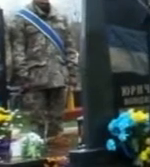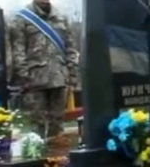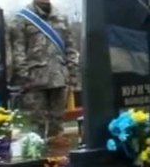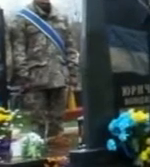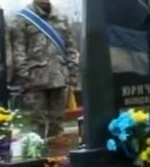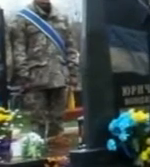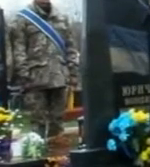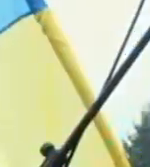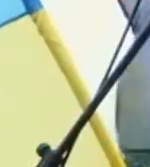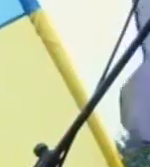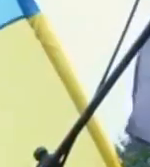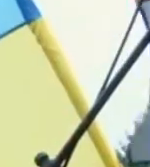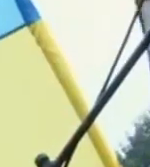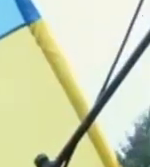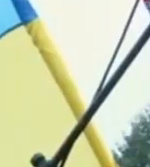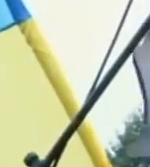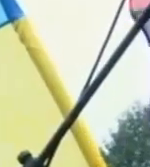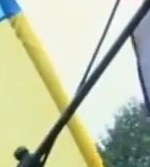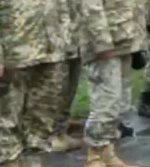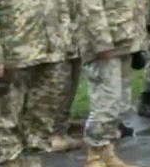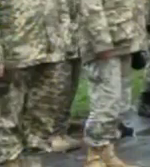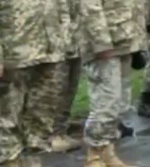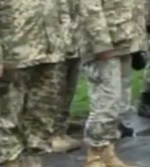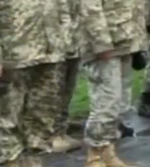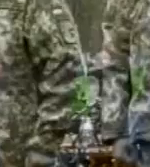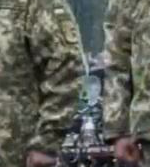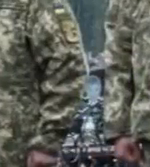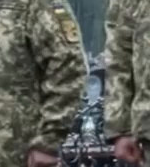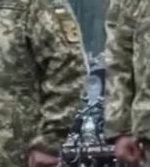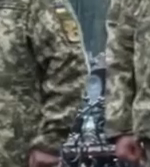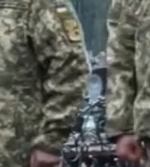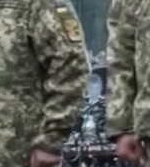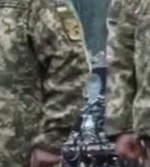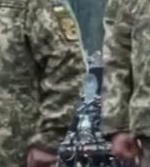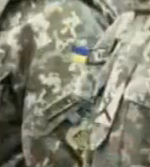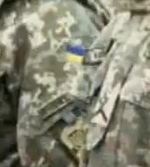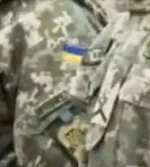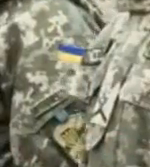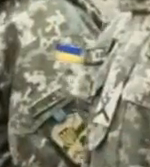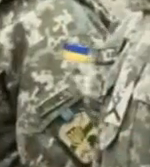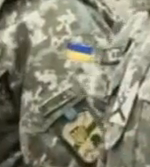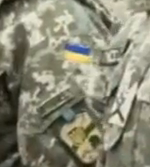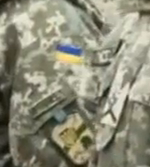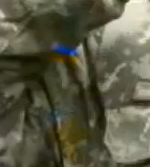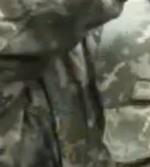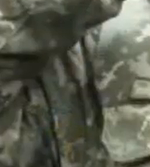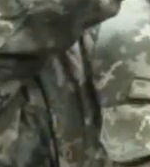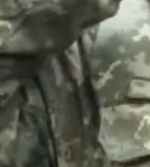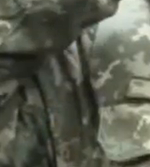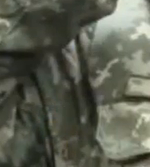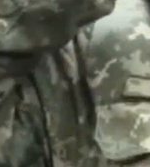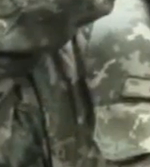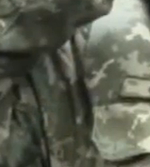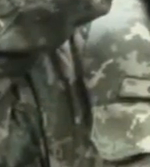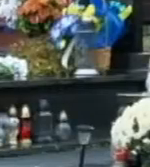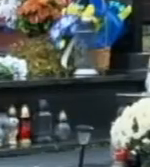Спершу поминальне вічі за загиблими військовослужбовцями. Далі – урочистості з нагоди професійного свята. Самбільські сапери відзначили